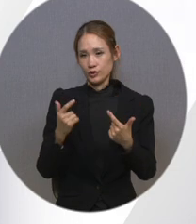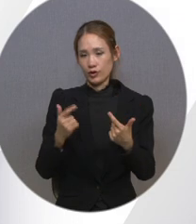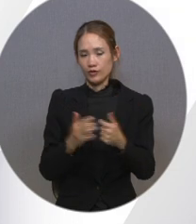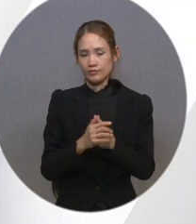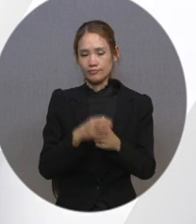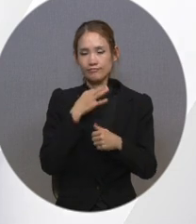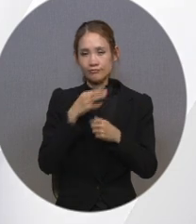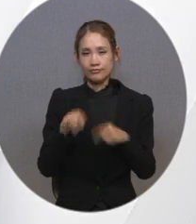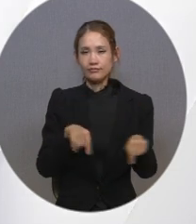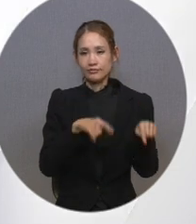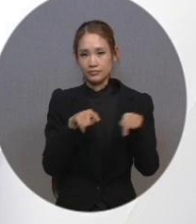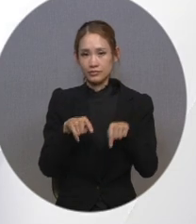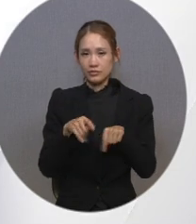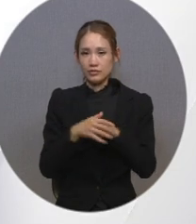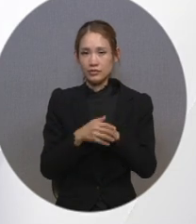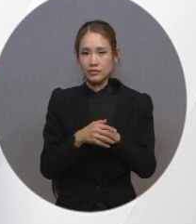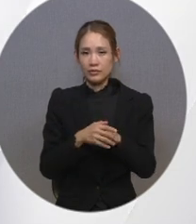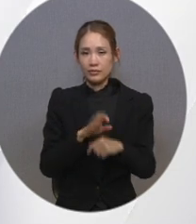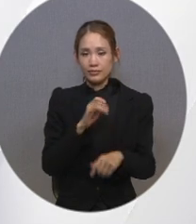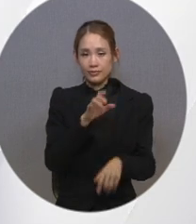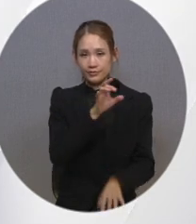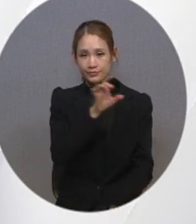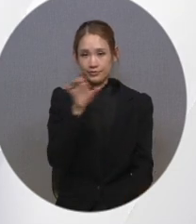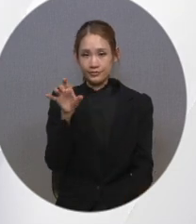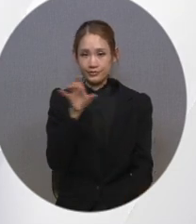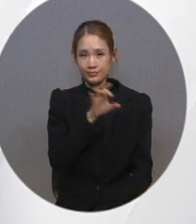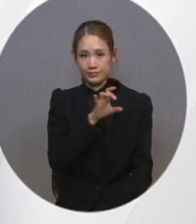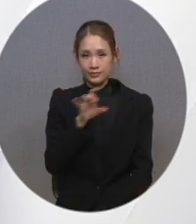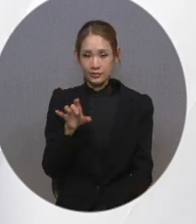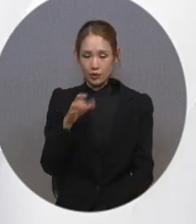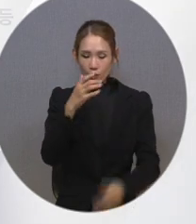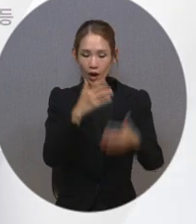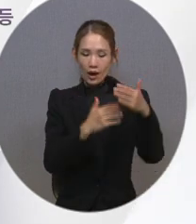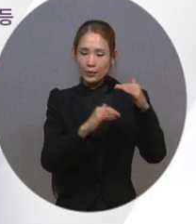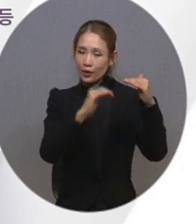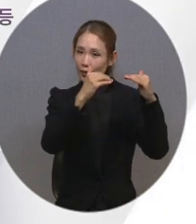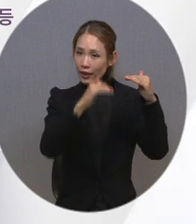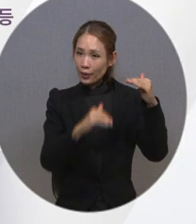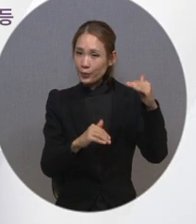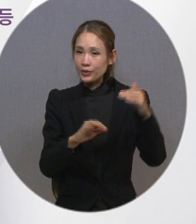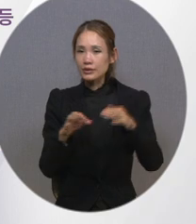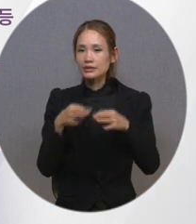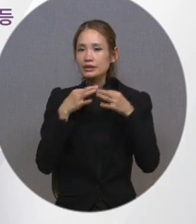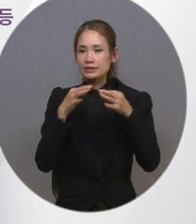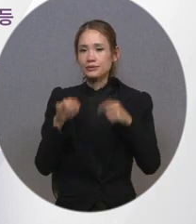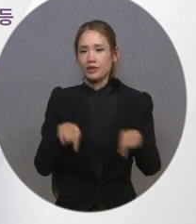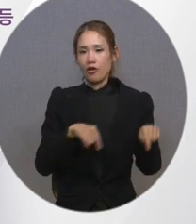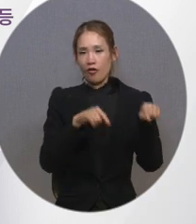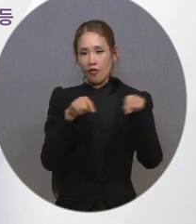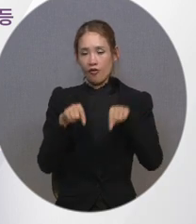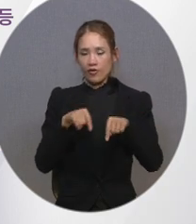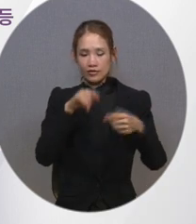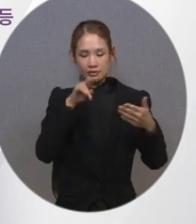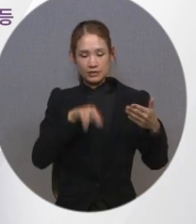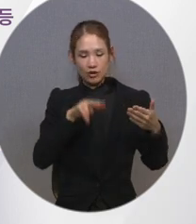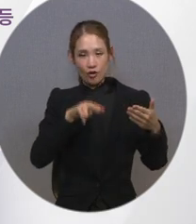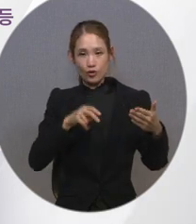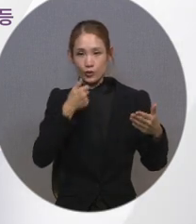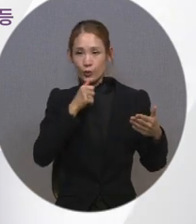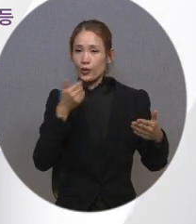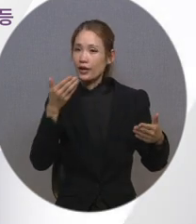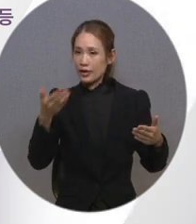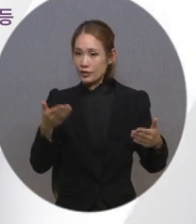음성 안내 기능은 메뉴 이동, EPG 정보 등 화면의 내용을 음성으로 읽어주고 안내해 주는 기능입니다.